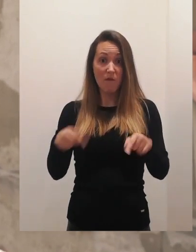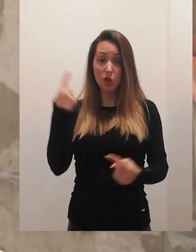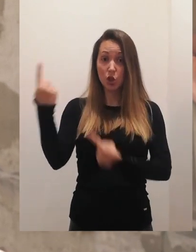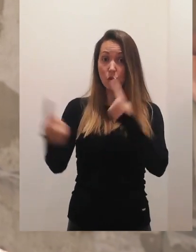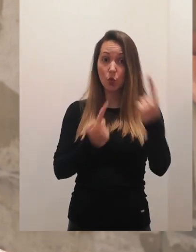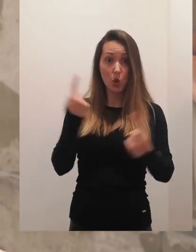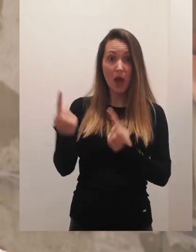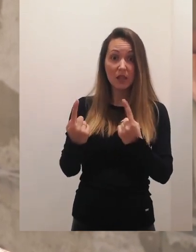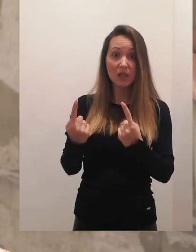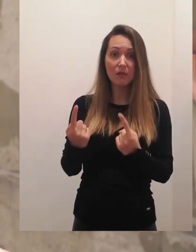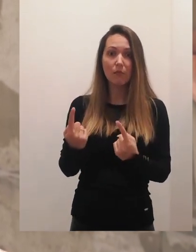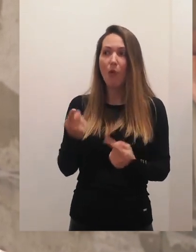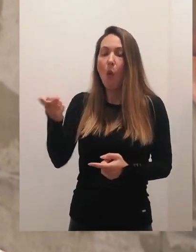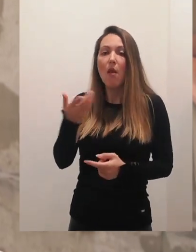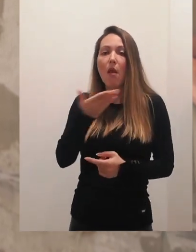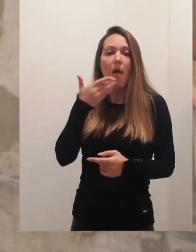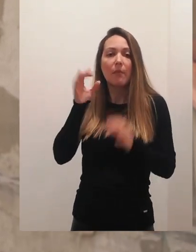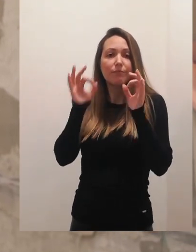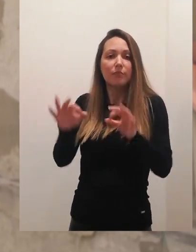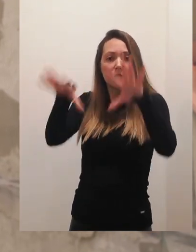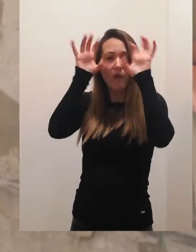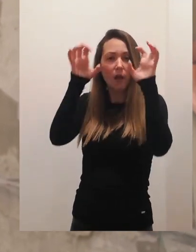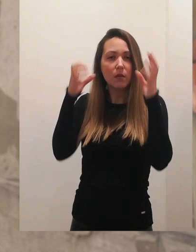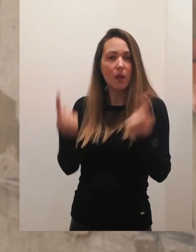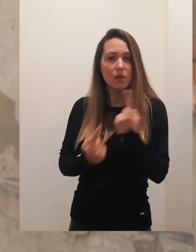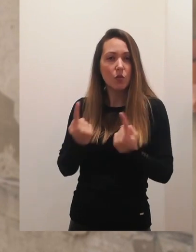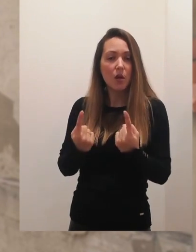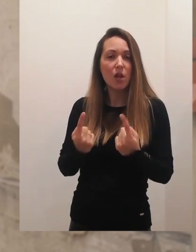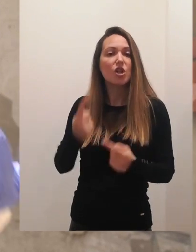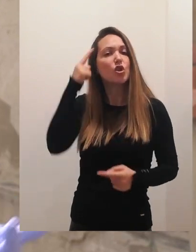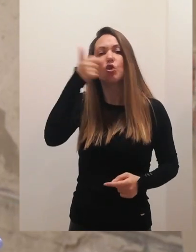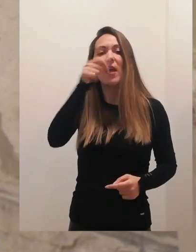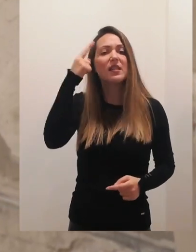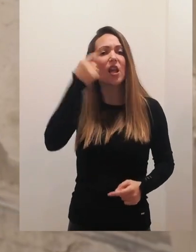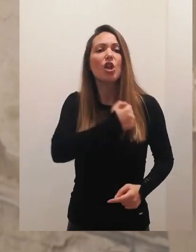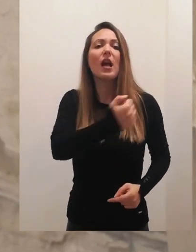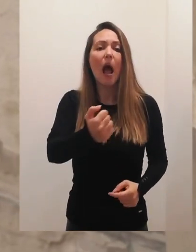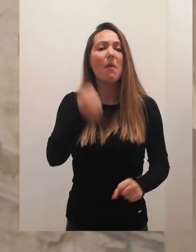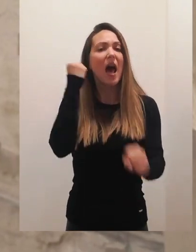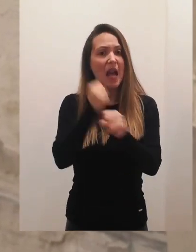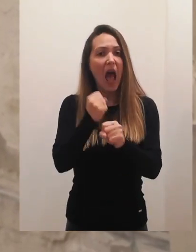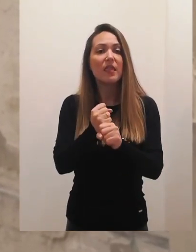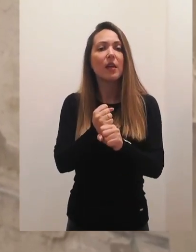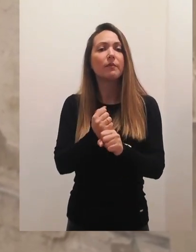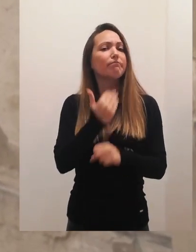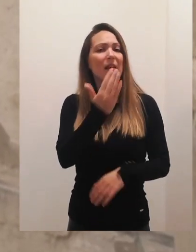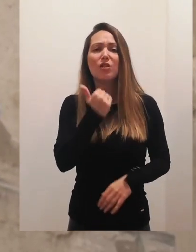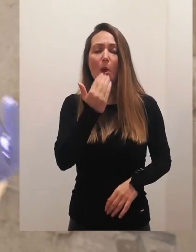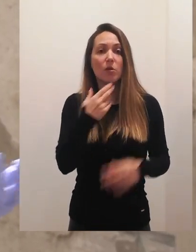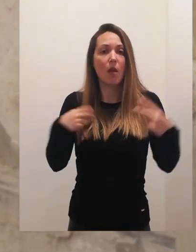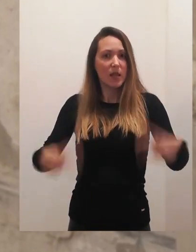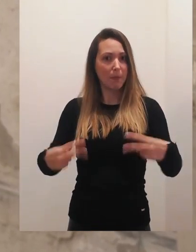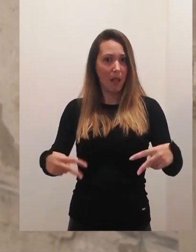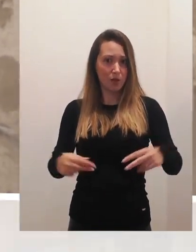on nema adekvatan uvid u realnost. To znači biti hraber, funkcionisati i pored